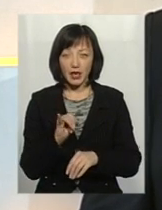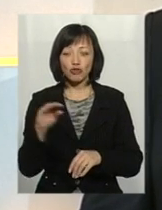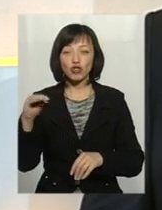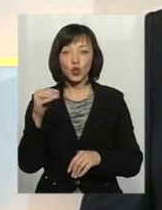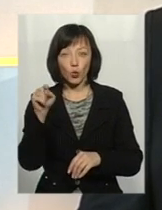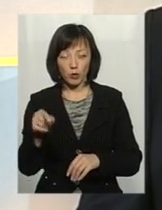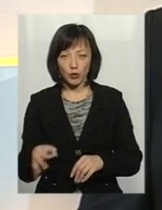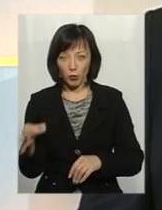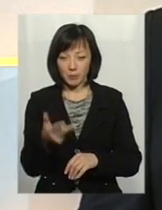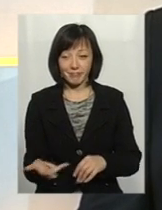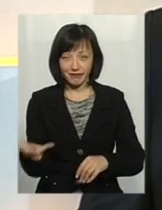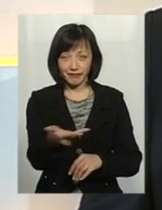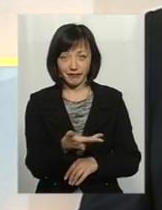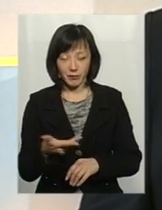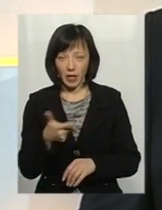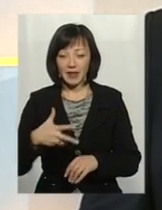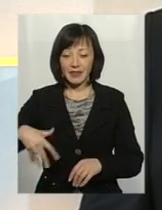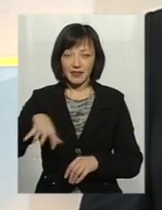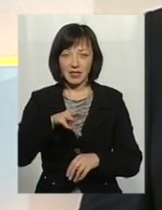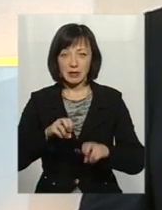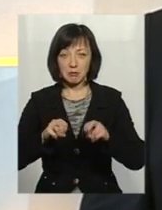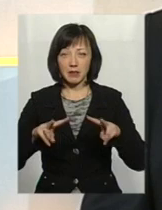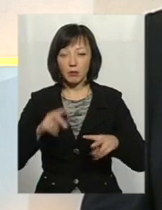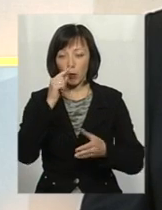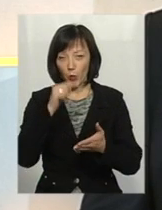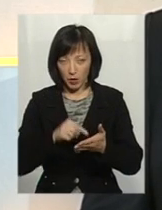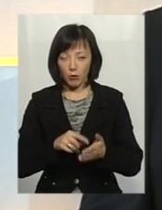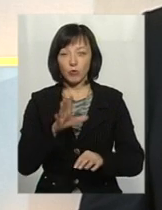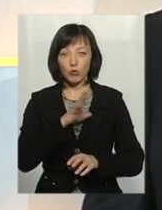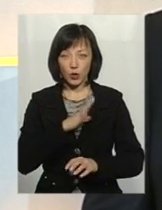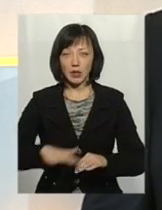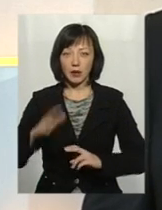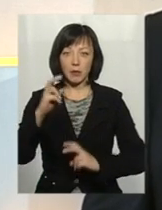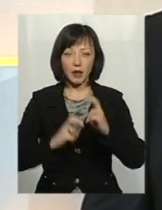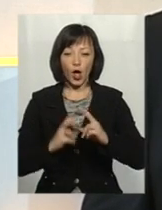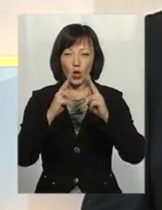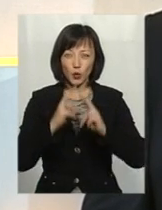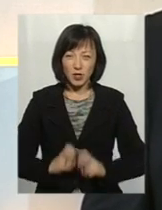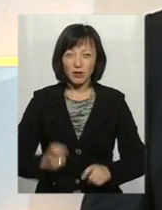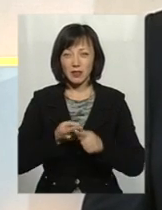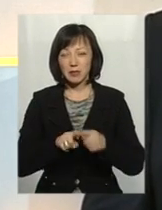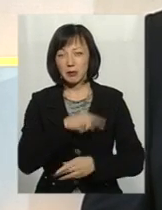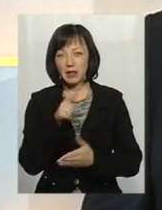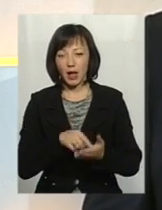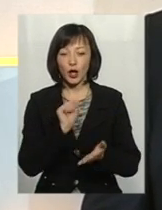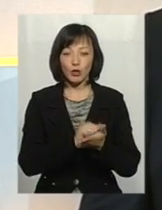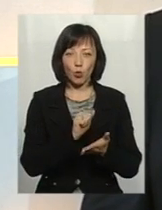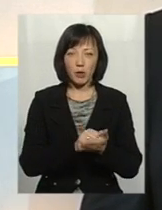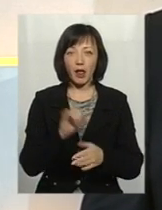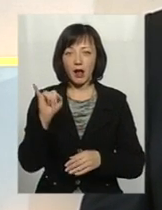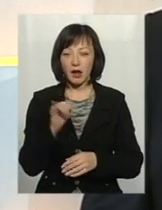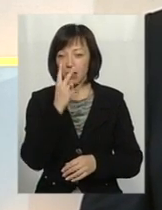Житомирській області. Всі фахівці потрапляли на територію підприємства, досліджували всі ці питання і документально, і